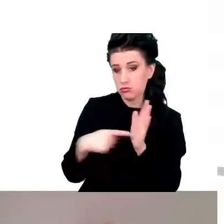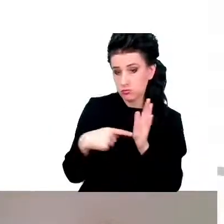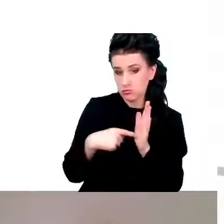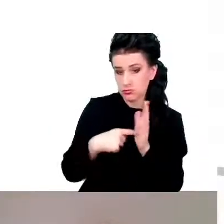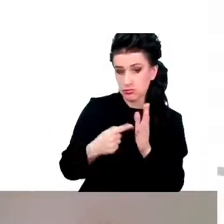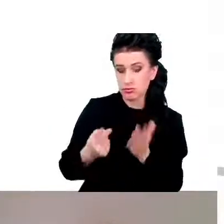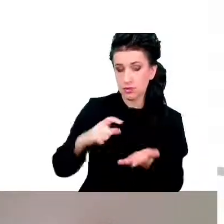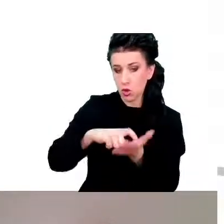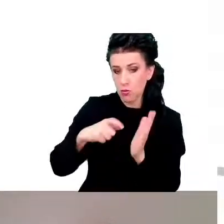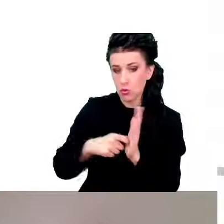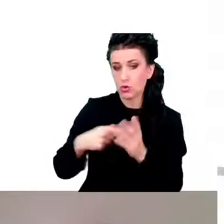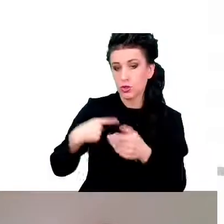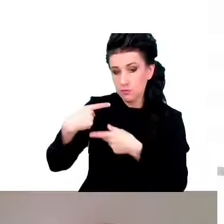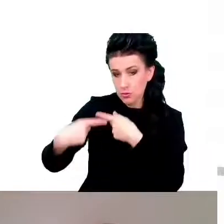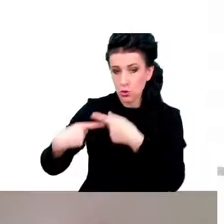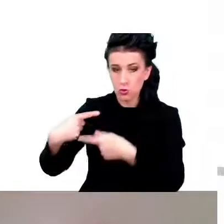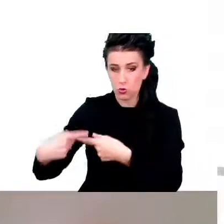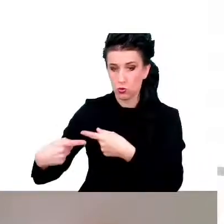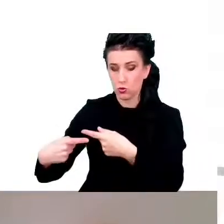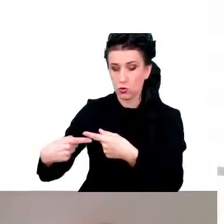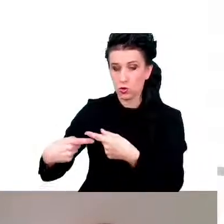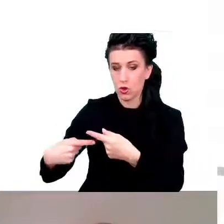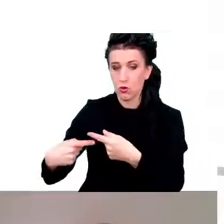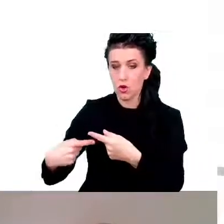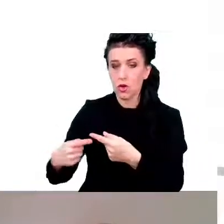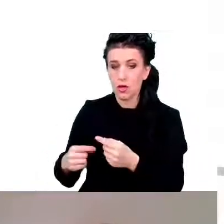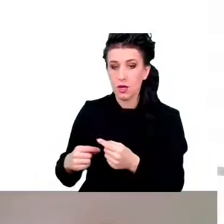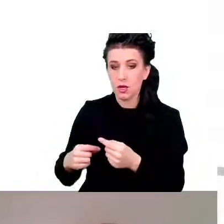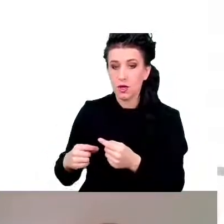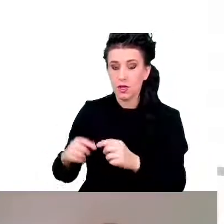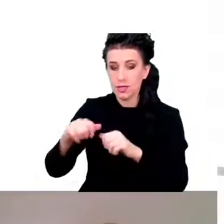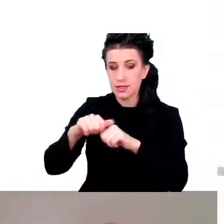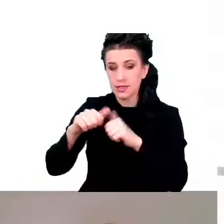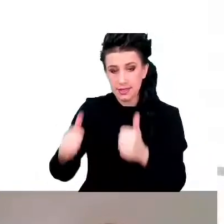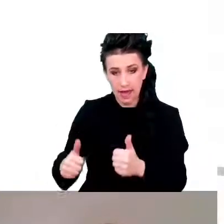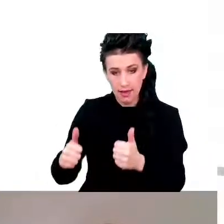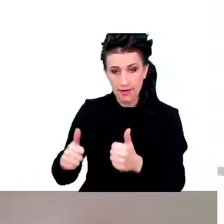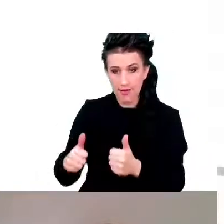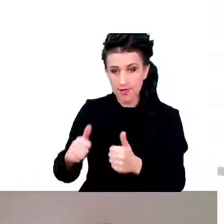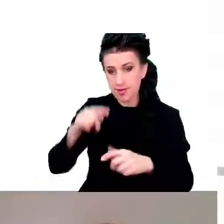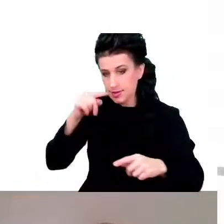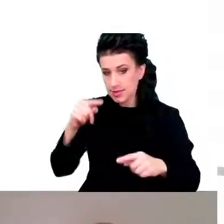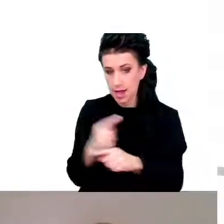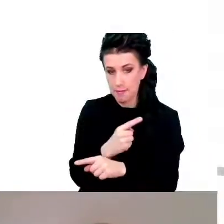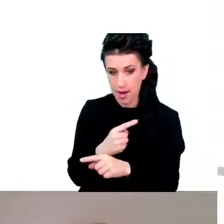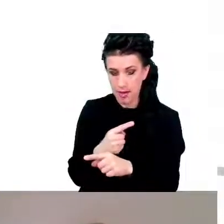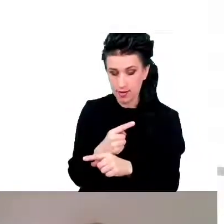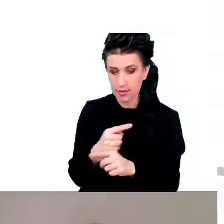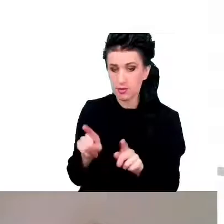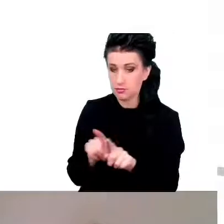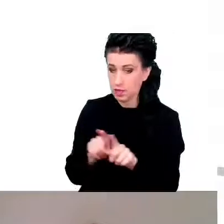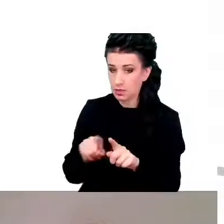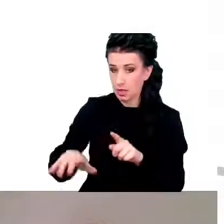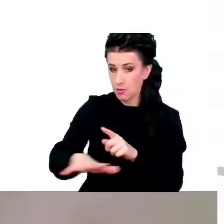produkują, czy czynniki stanu zapalnego zaczynają lokalnie